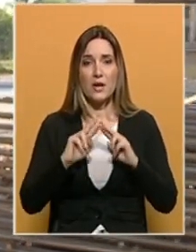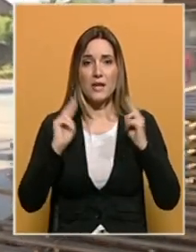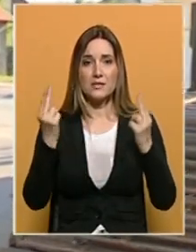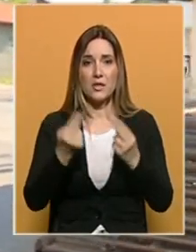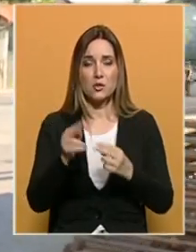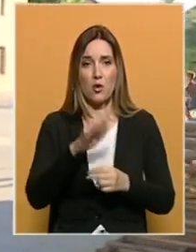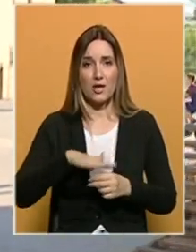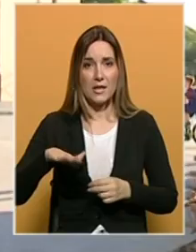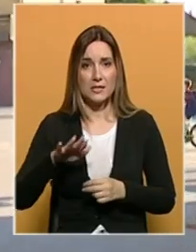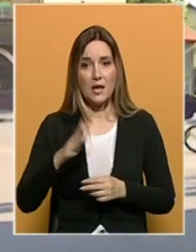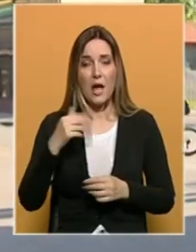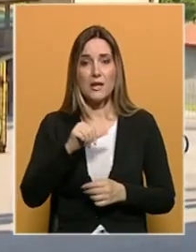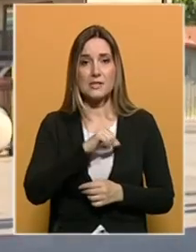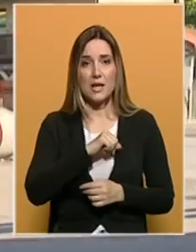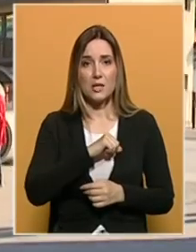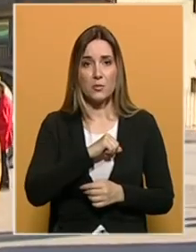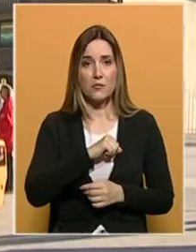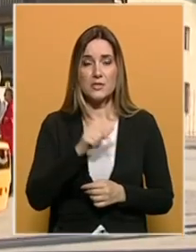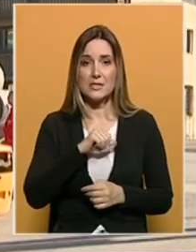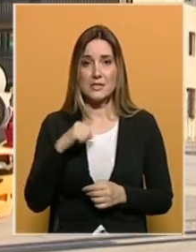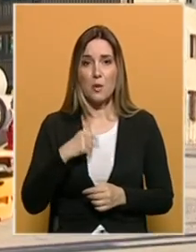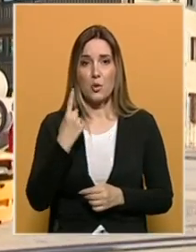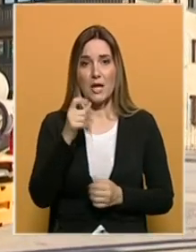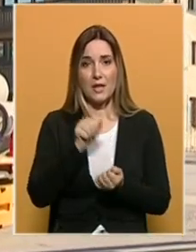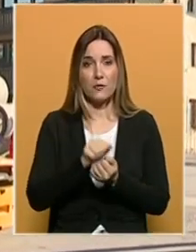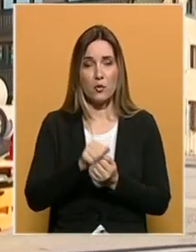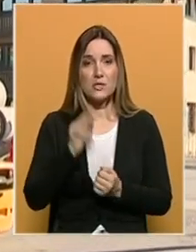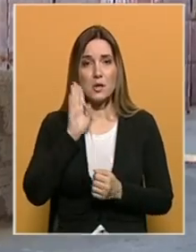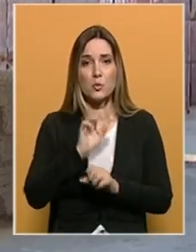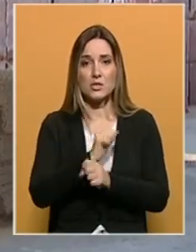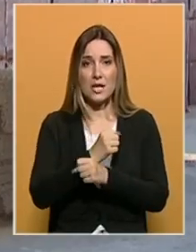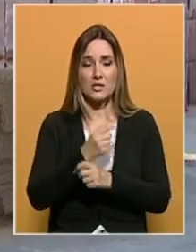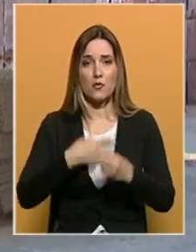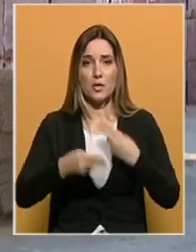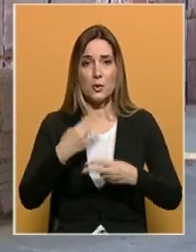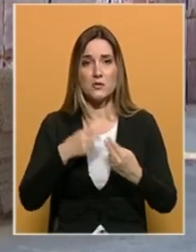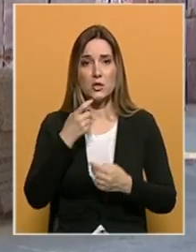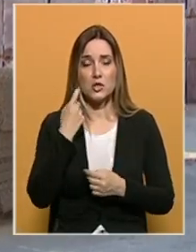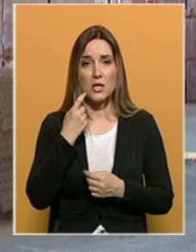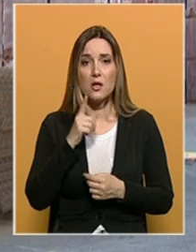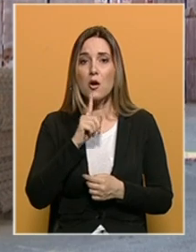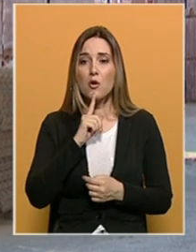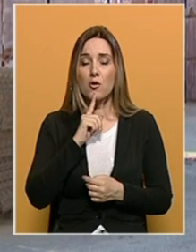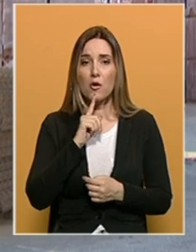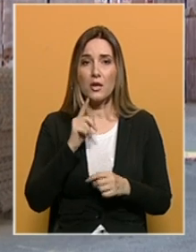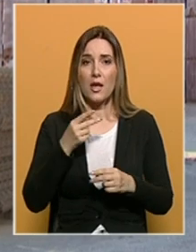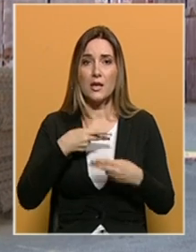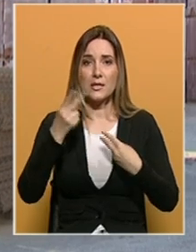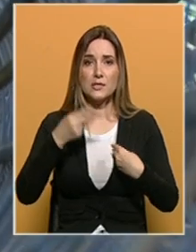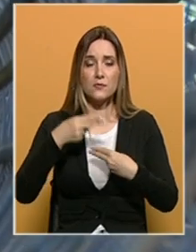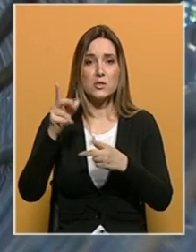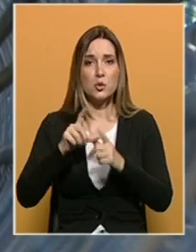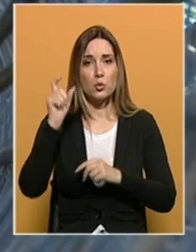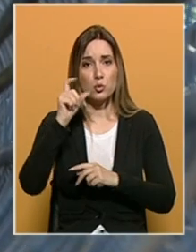razini. Međutim, zanimljivost ili absurd je da samo jedna tvornica u Bosni i Hercegovini proizvodi željezo koje uglavnom izvozi u